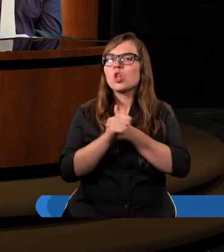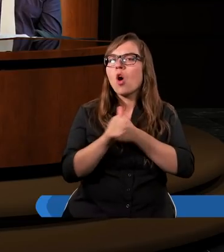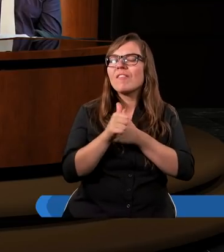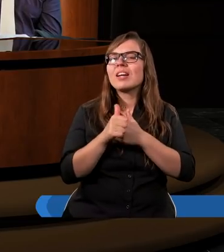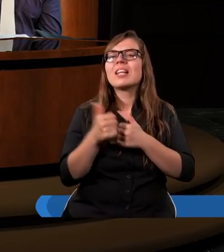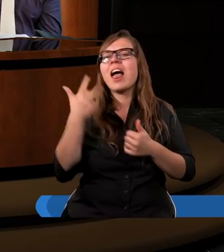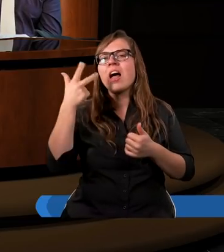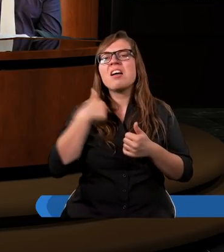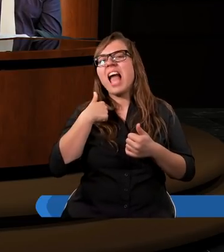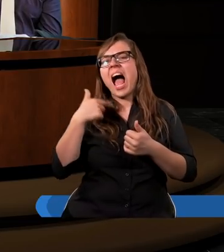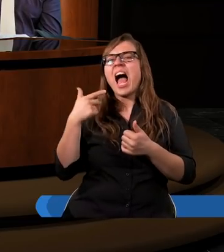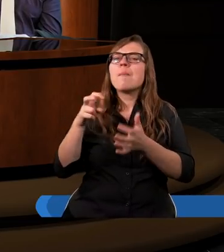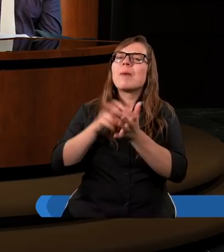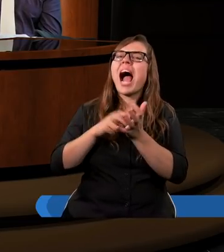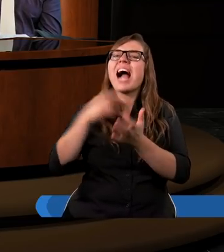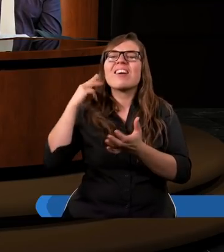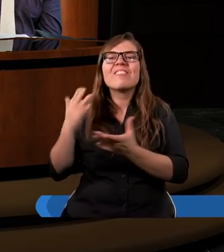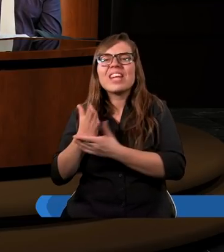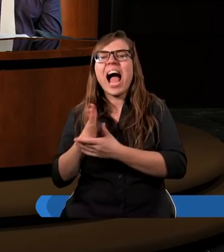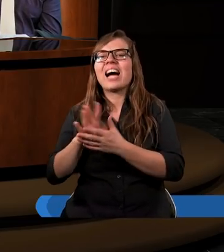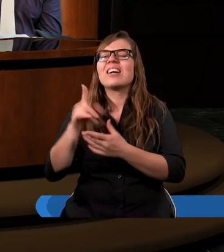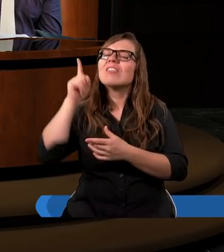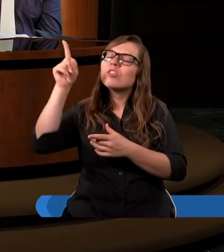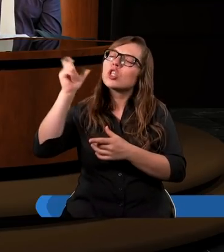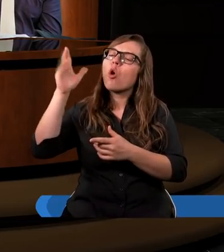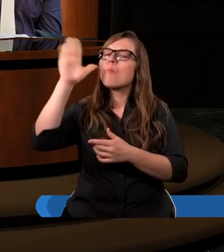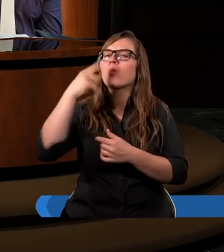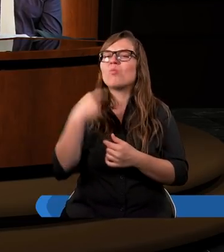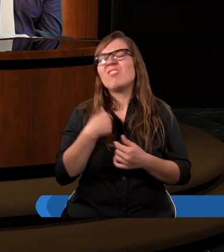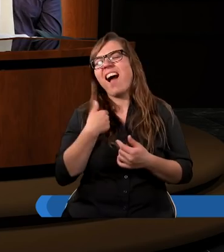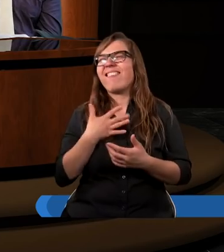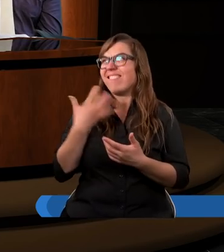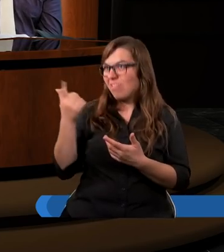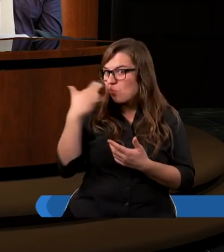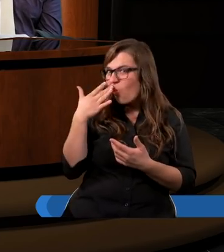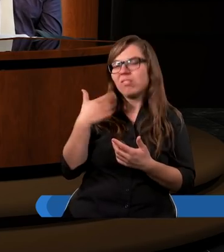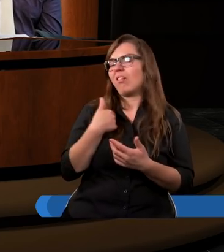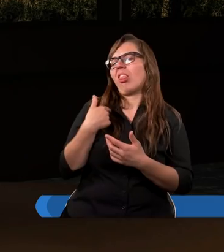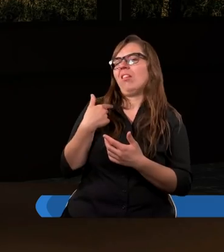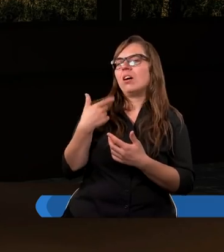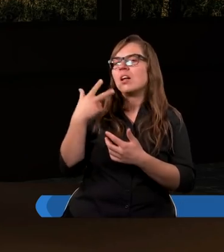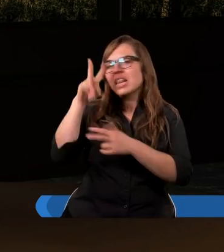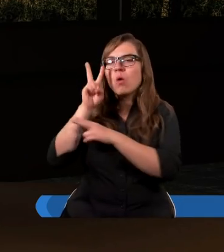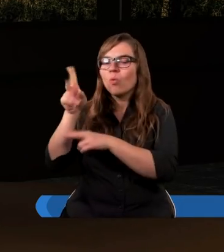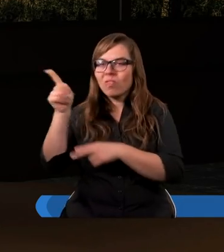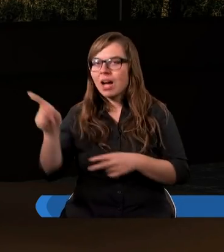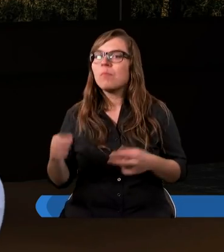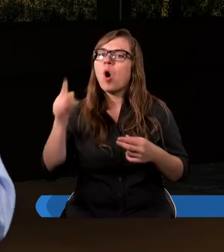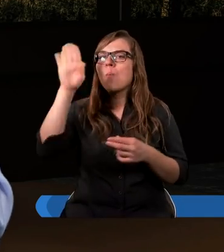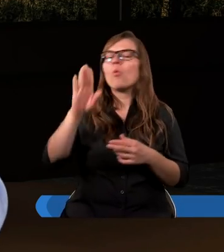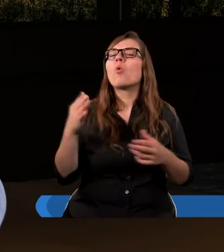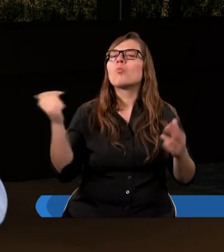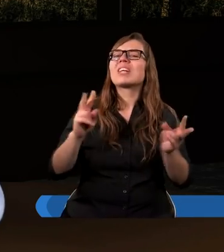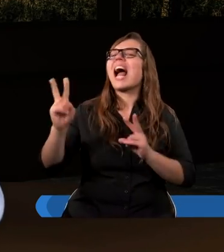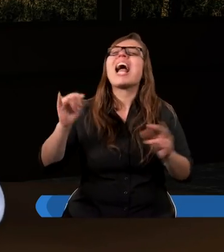niewiary w to, co Bóg powiedział. No i czytamy, że Bóg musiał zareagować. Jak